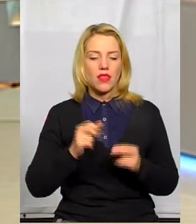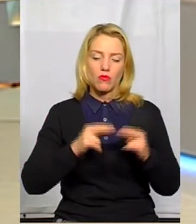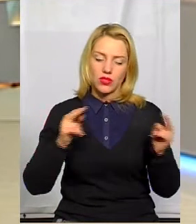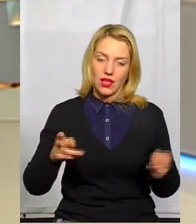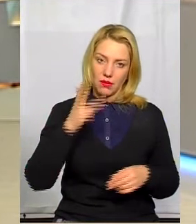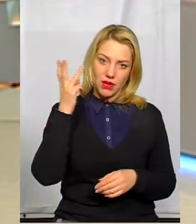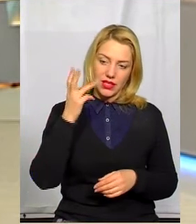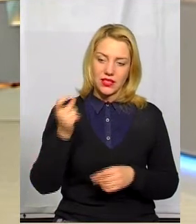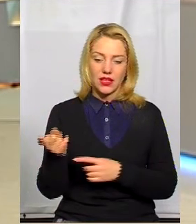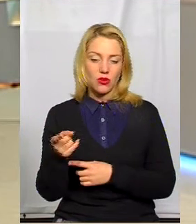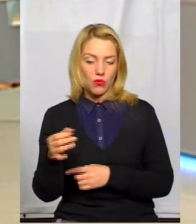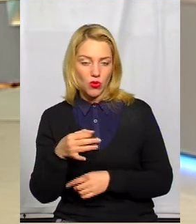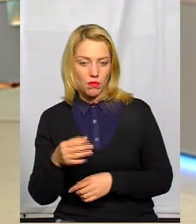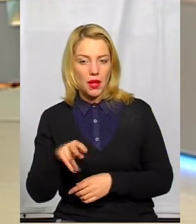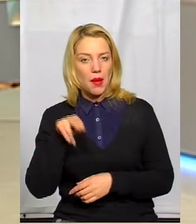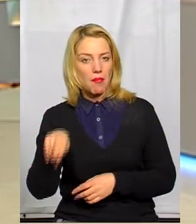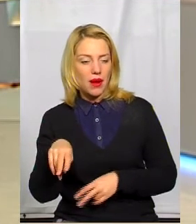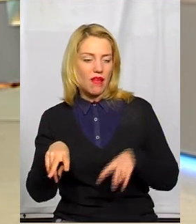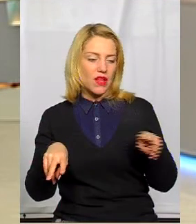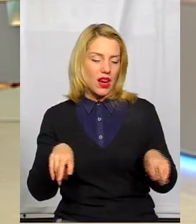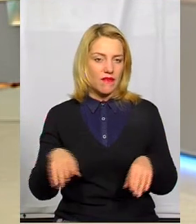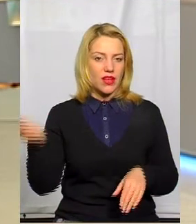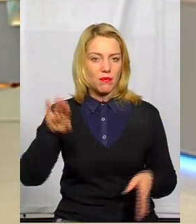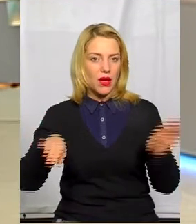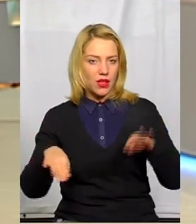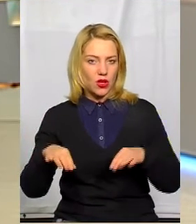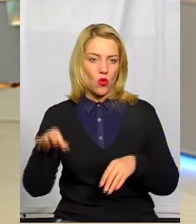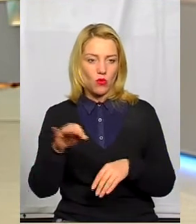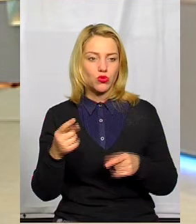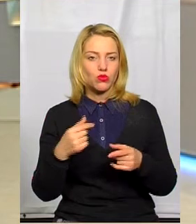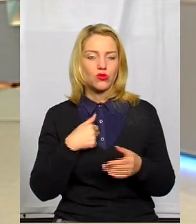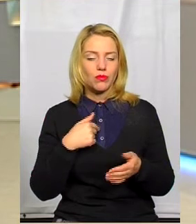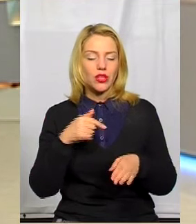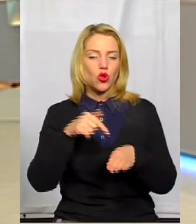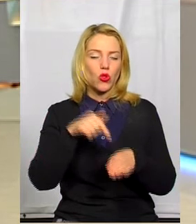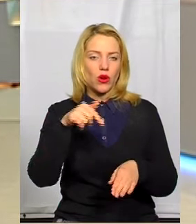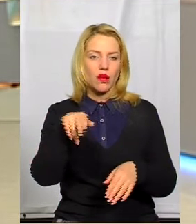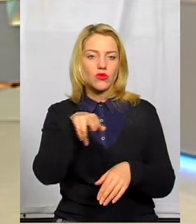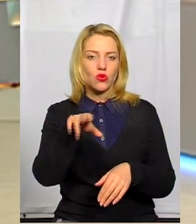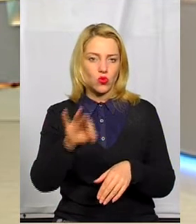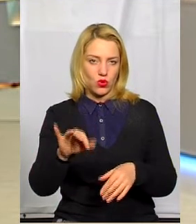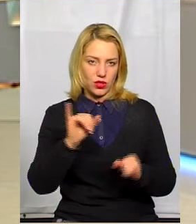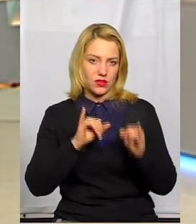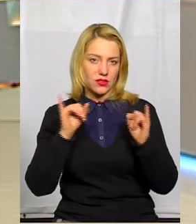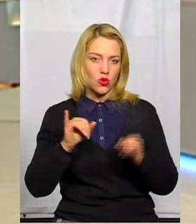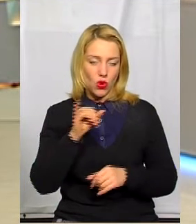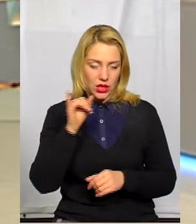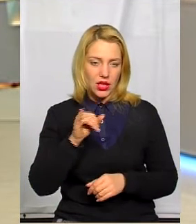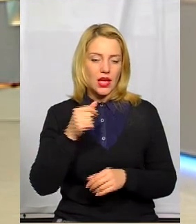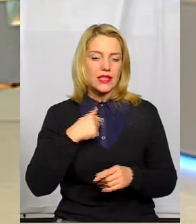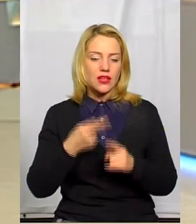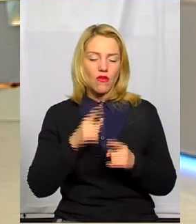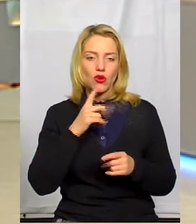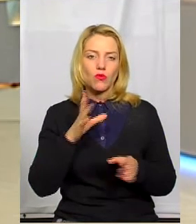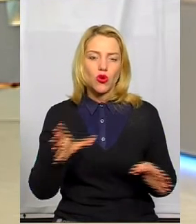області, правого-лівого берега в Хмельницькому, тому що ми доторкаємося до історії, так, історія нам говорить про з'єднання